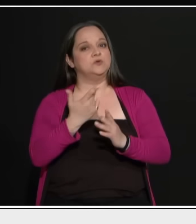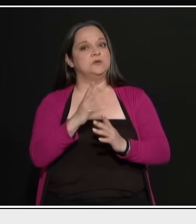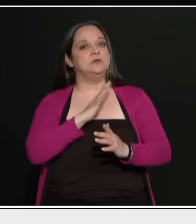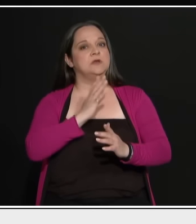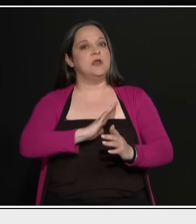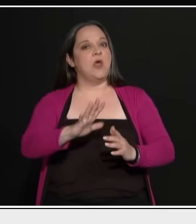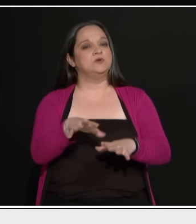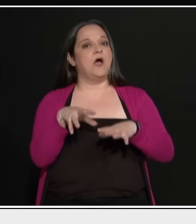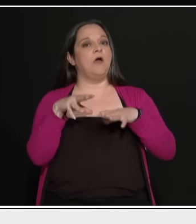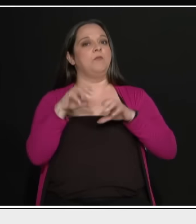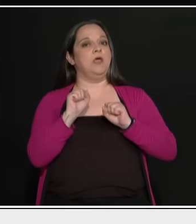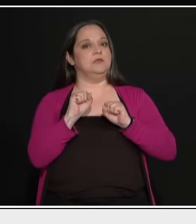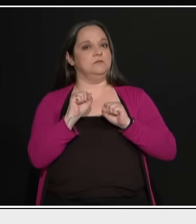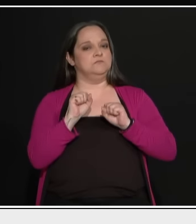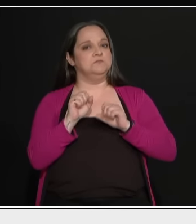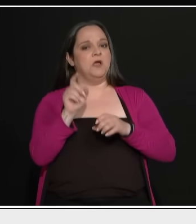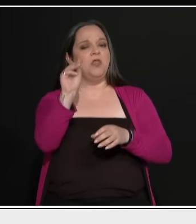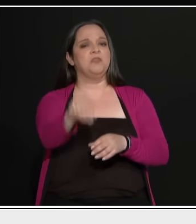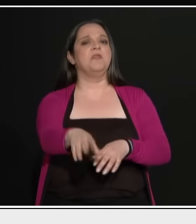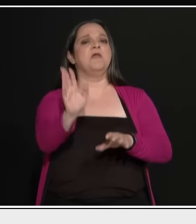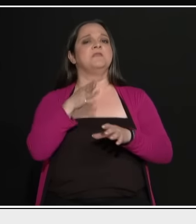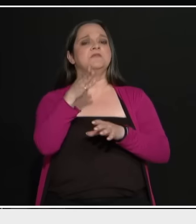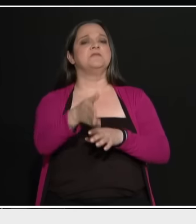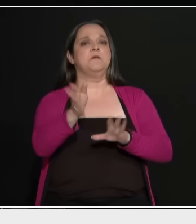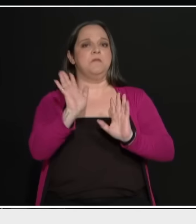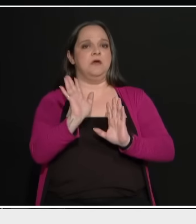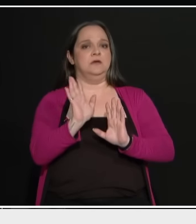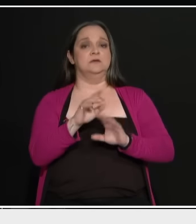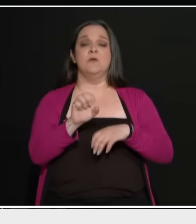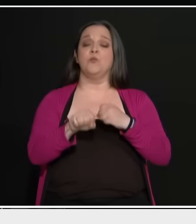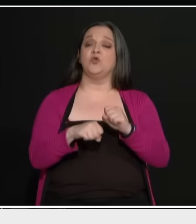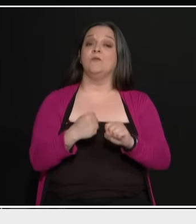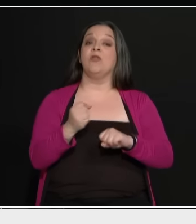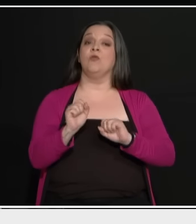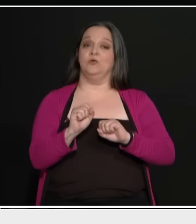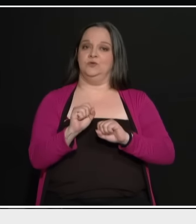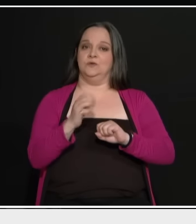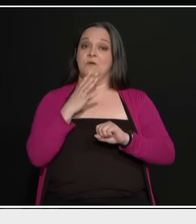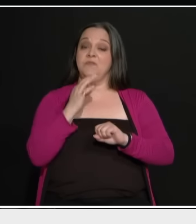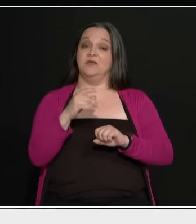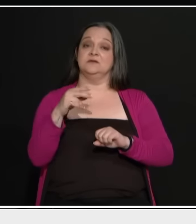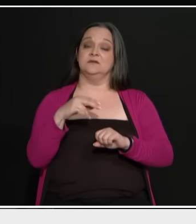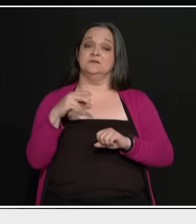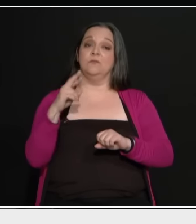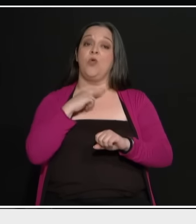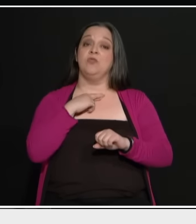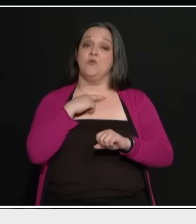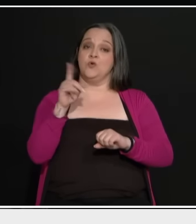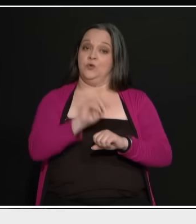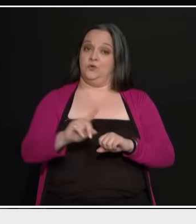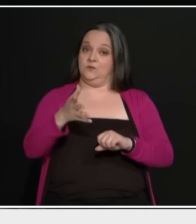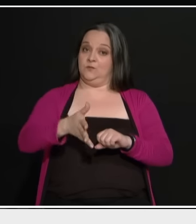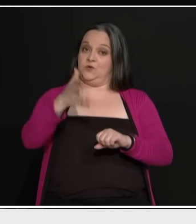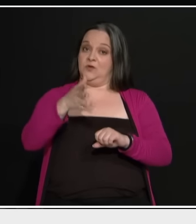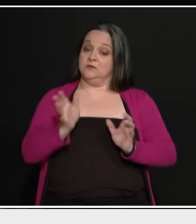μπορεί να έχουμε... Επιδιώκουν αυτό. Να λένε ιστορικό... Οι δημοσκόποι τους έχει βάλει κατευθύνη ο Μητσοτάκης να